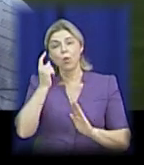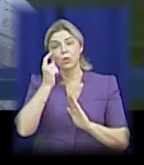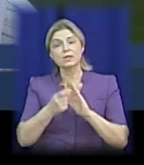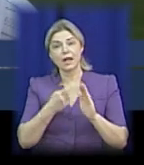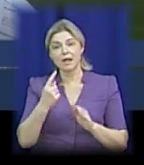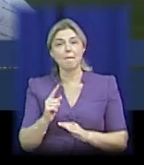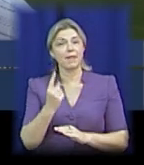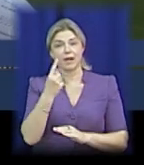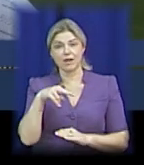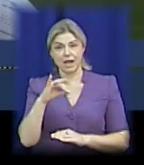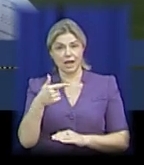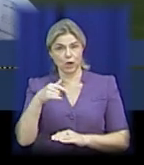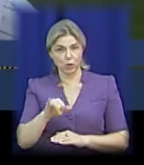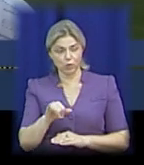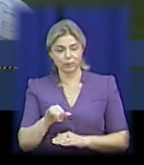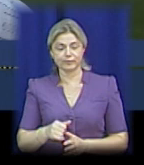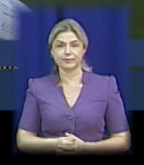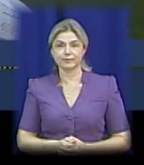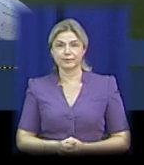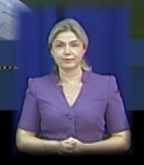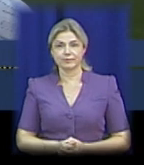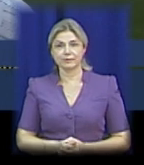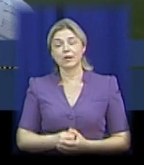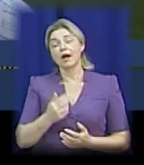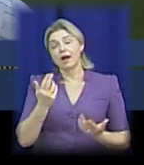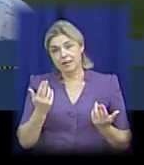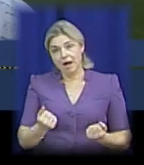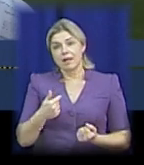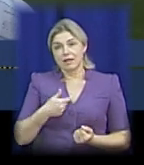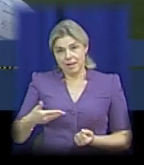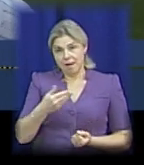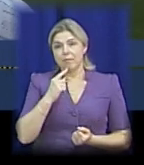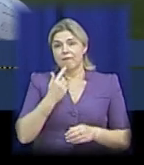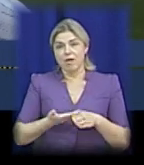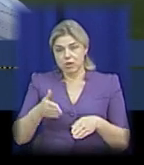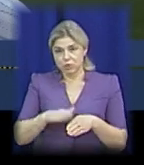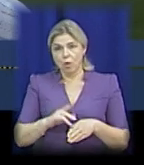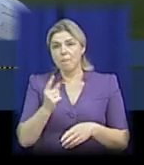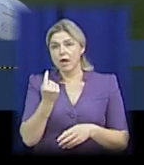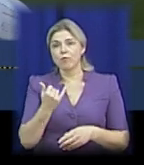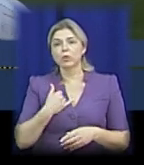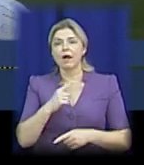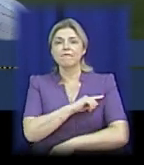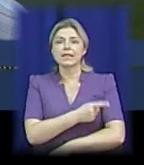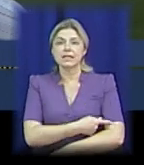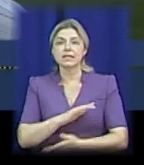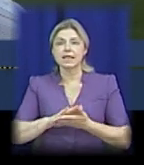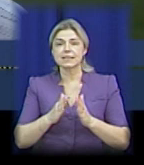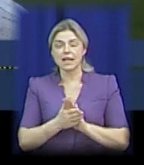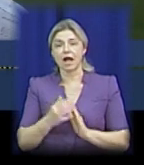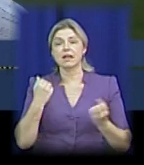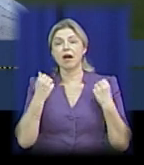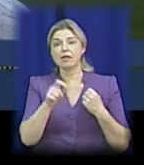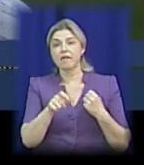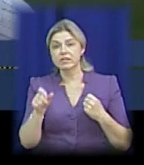В принципі, ми тільки пізнаємо першу лігу. Звичайно, нам важко. По-перше, в нас фізичний стан гравців різний. Тому,